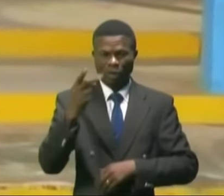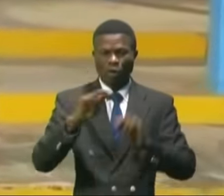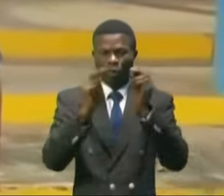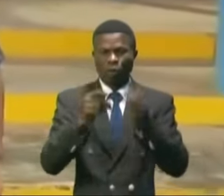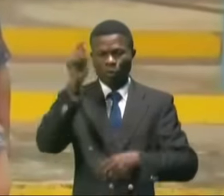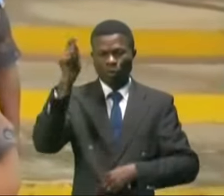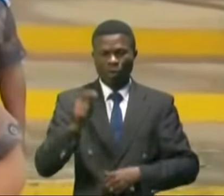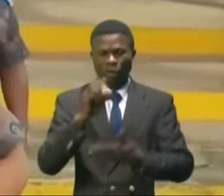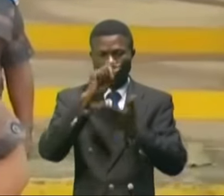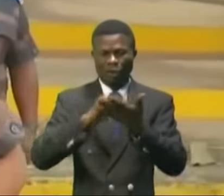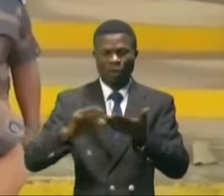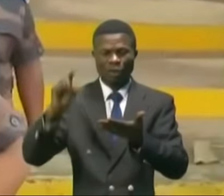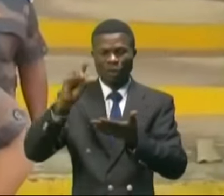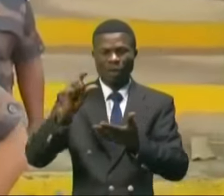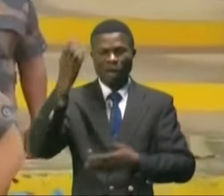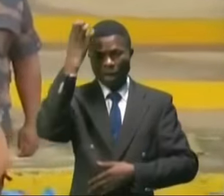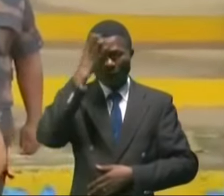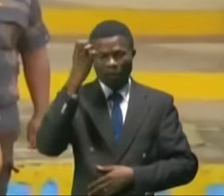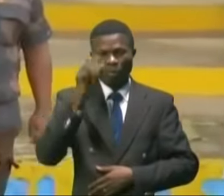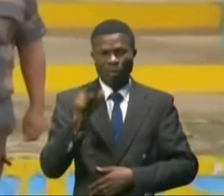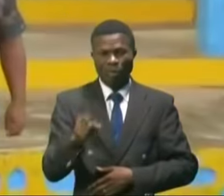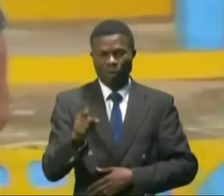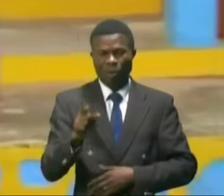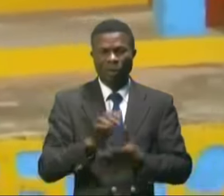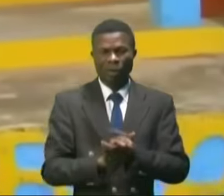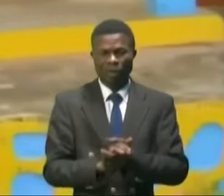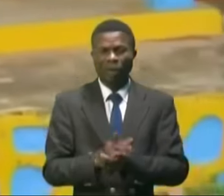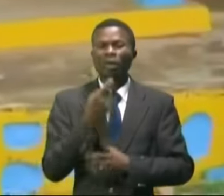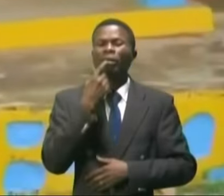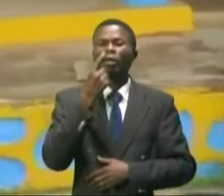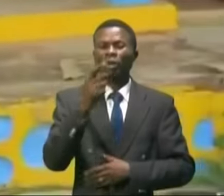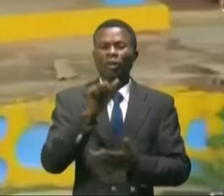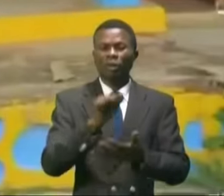-major Tamboukairibin, les a invités à la discipline.